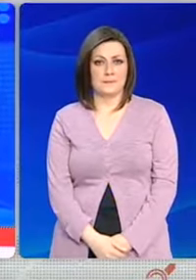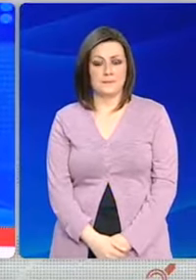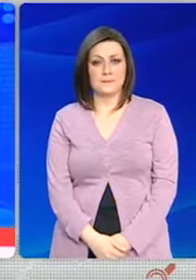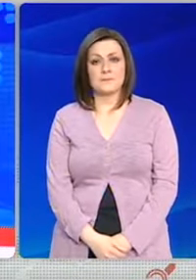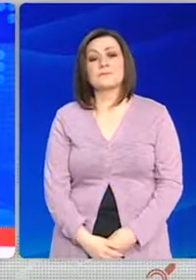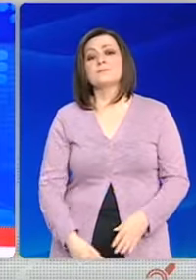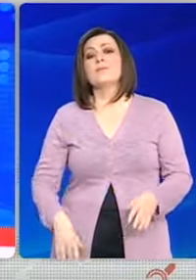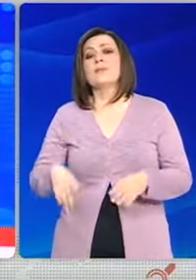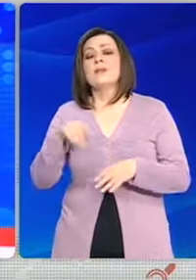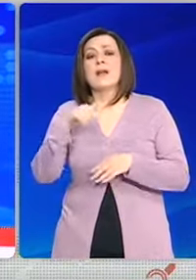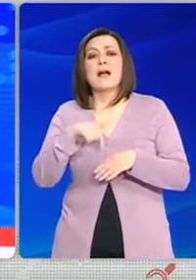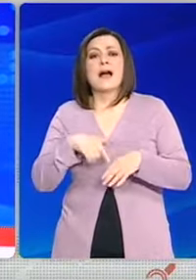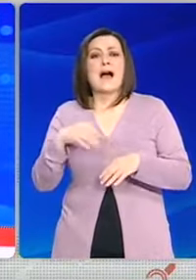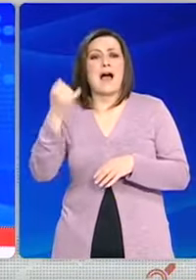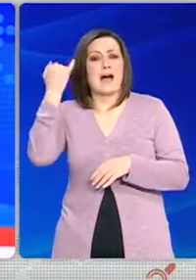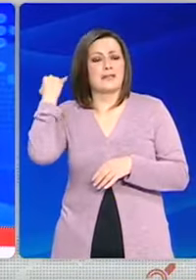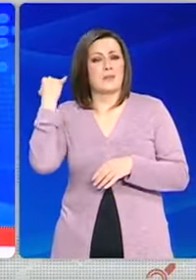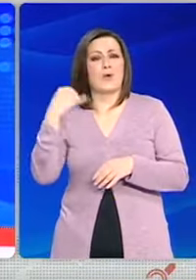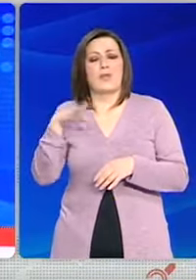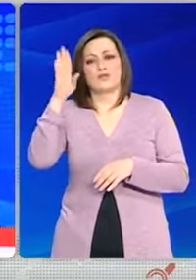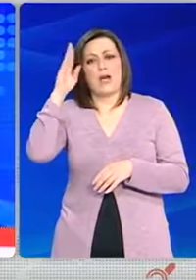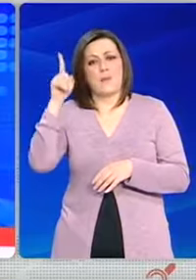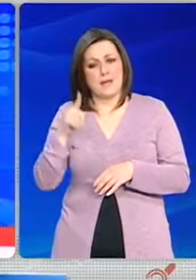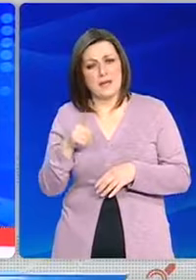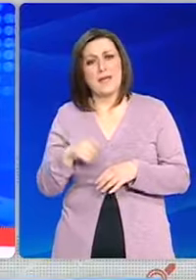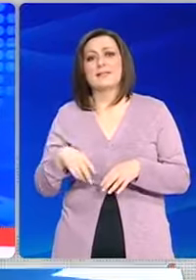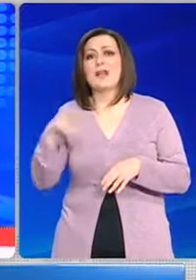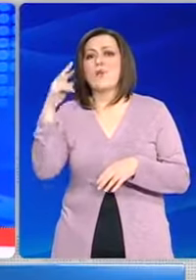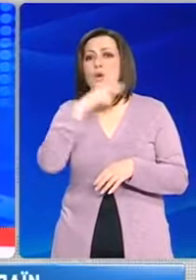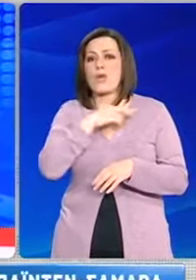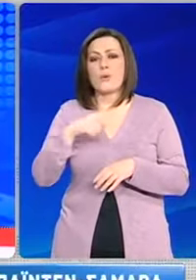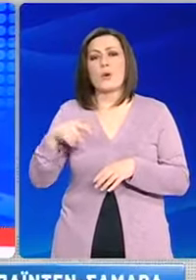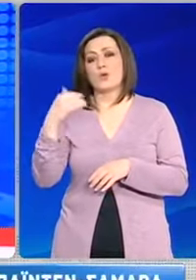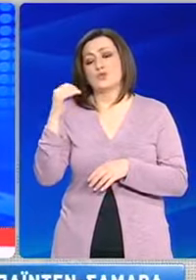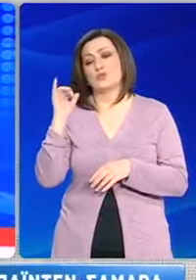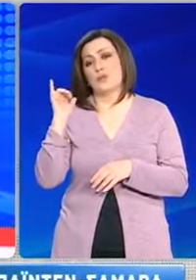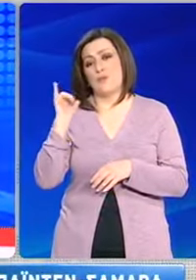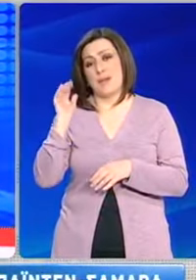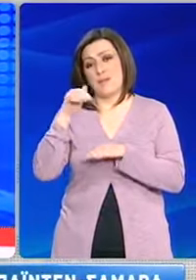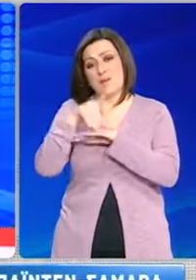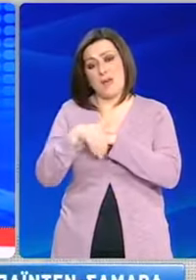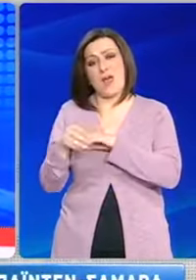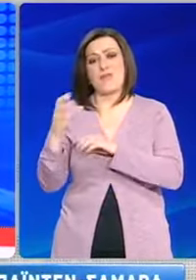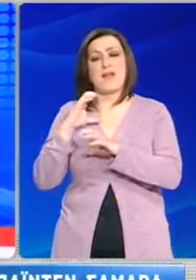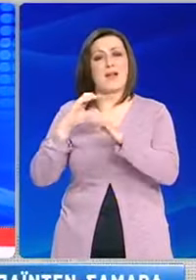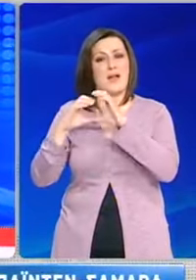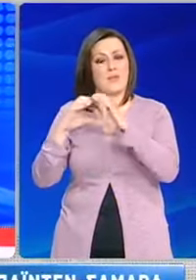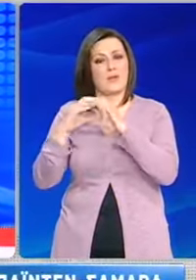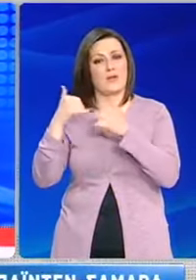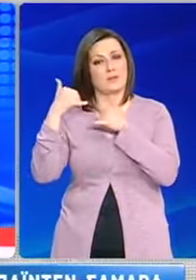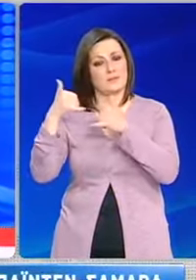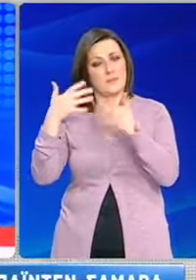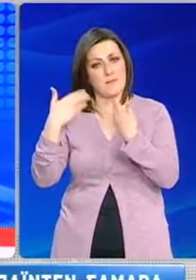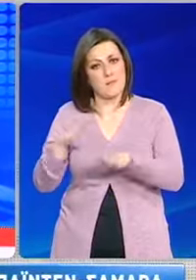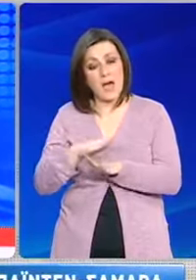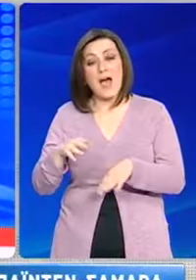Τηλεφωνική επικοινωνία με τον Αμερικανό Αντιπρόεδρο Τζο Μπάιντεν είχε το βράδυ της Πέμπτης ο Πρωθυπουργός. Κατά τη διάρκεια της